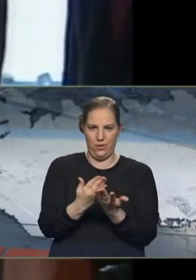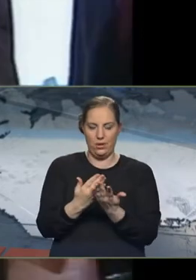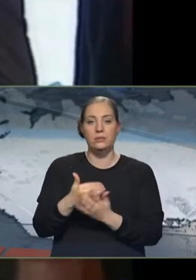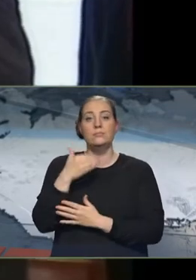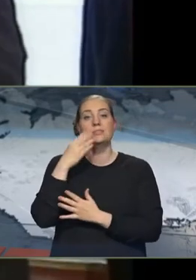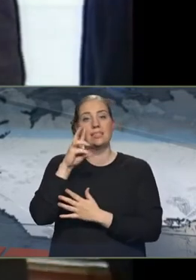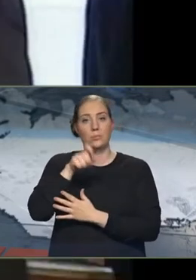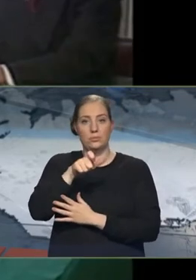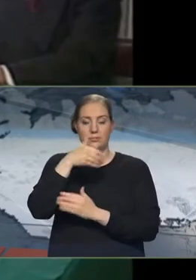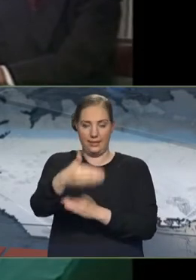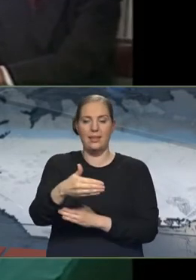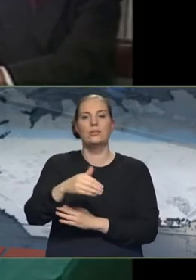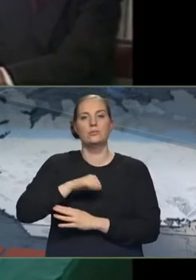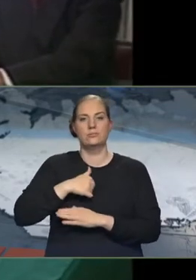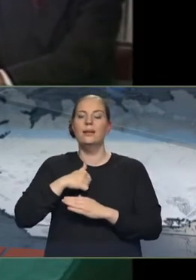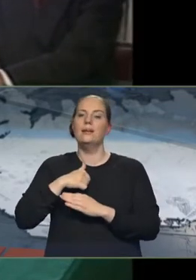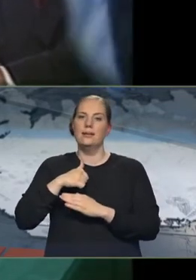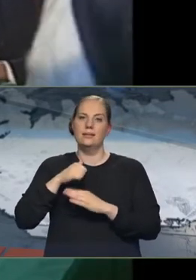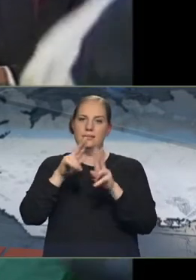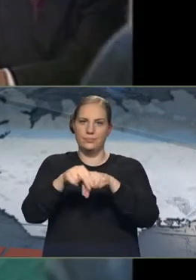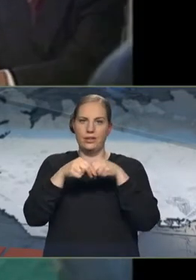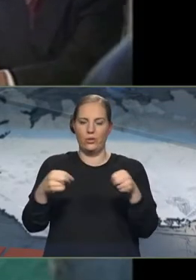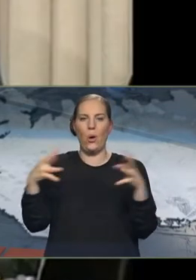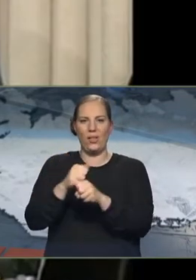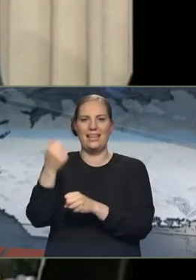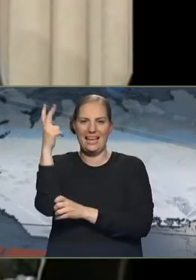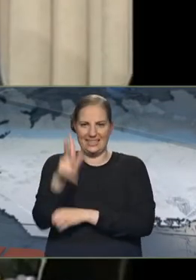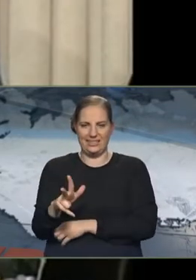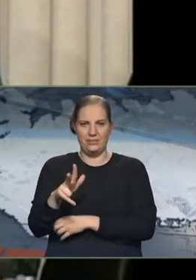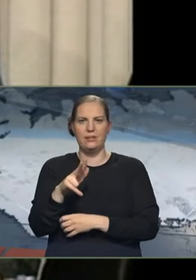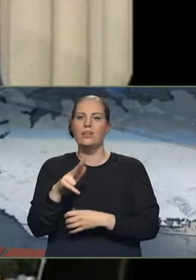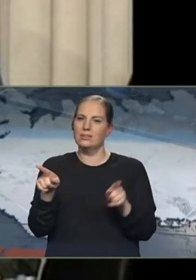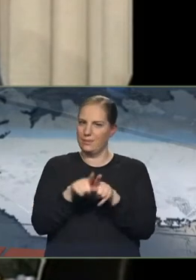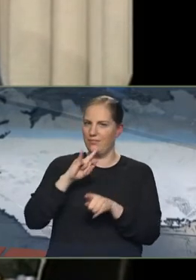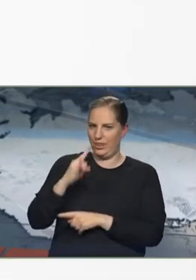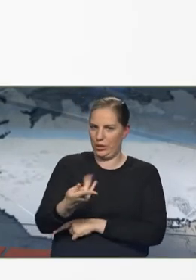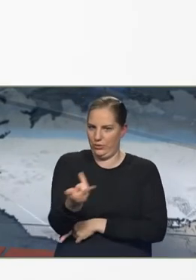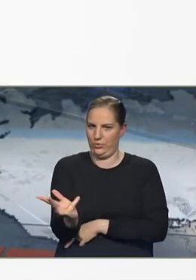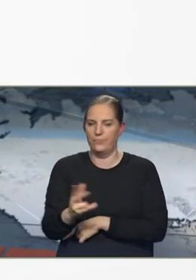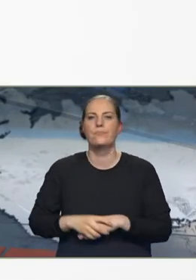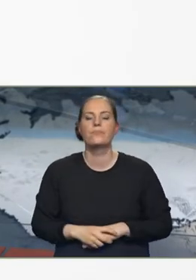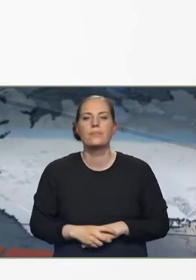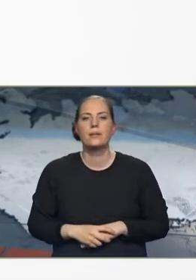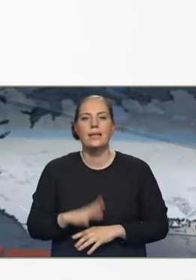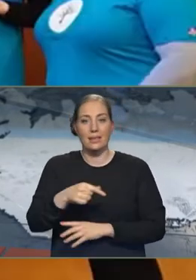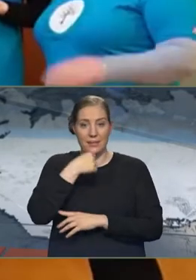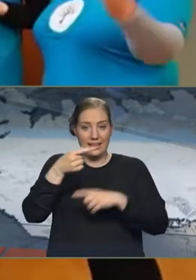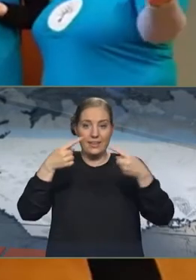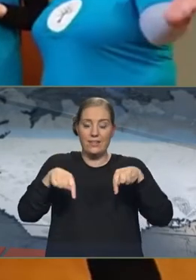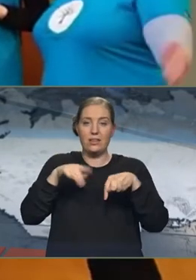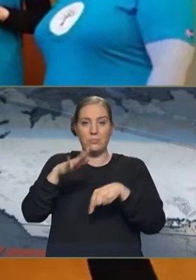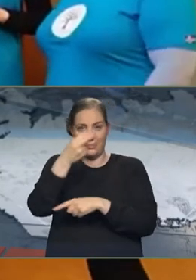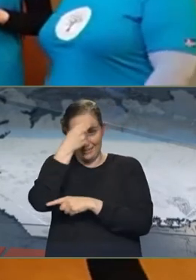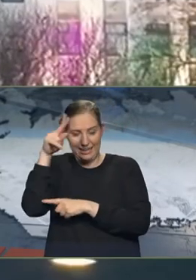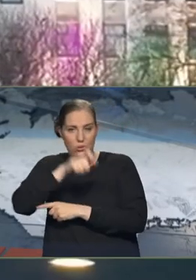upp hálfu ári síðar og þá við öll Eistrasaltslöndin sem höfðu þá fengið sömu viðurkenningu. Þetta nýja myndbann frá leithtáum